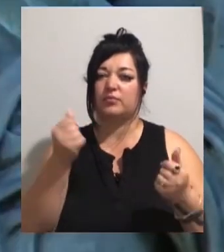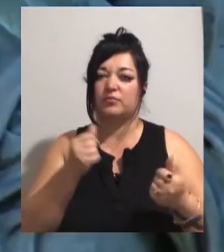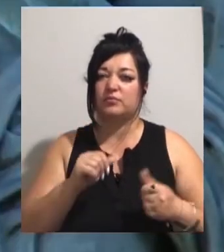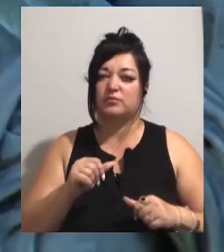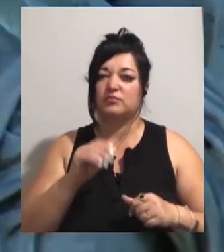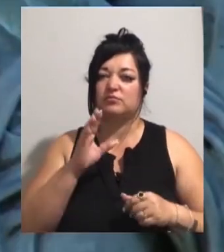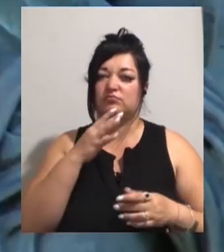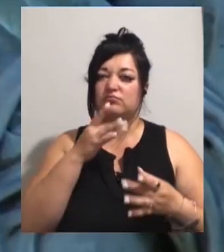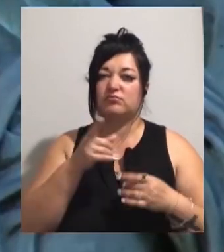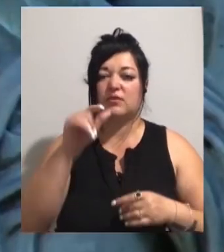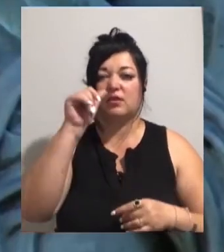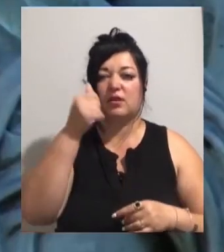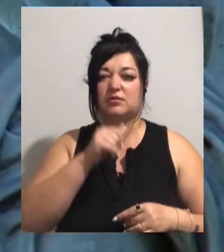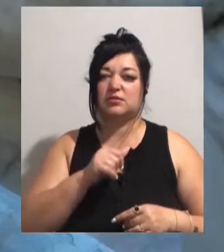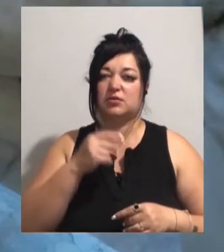копією грецької скульптури.